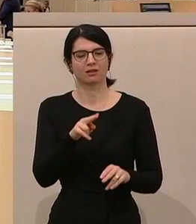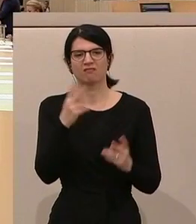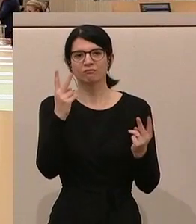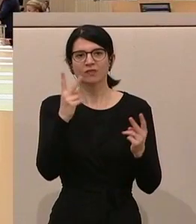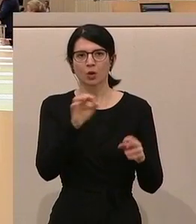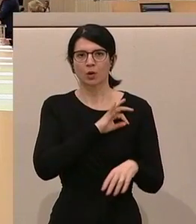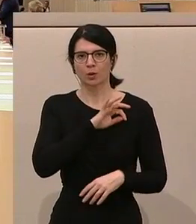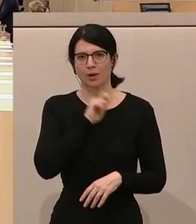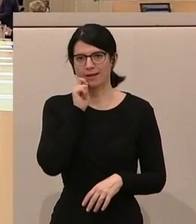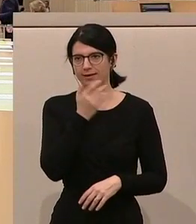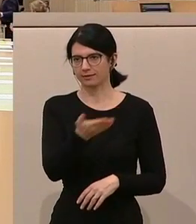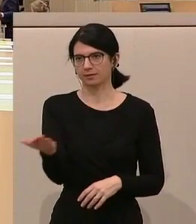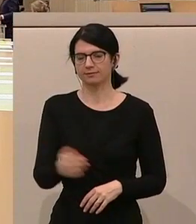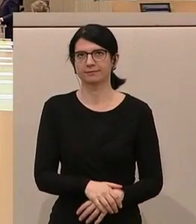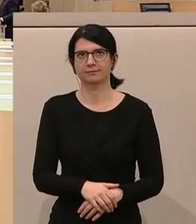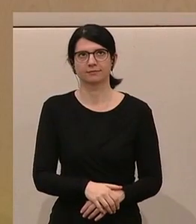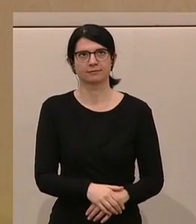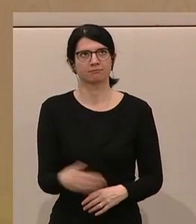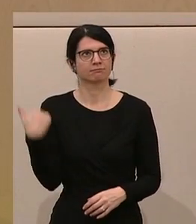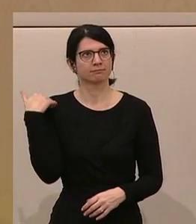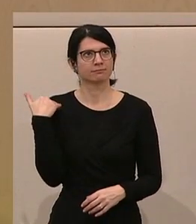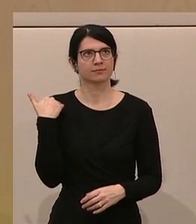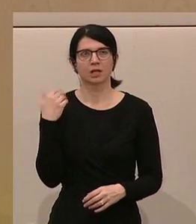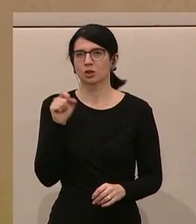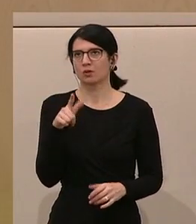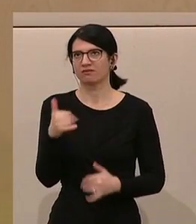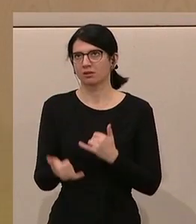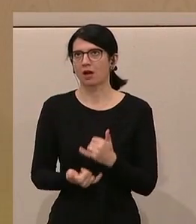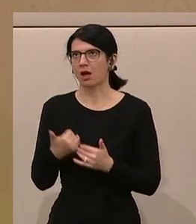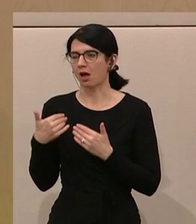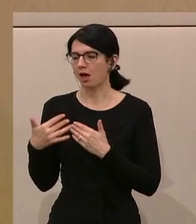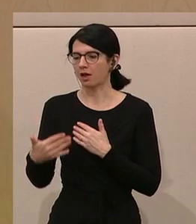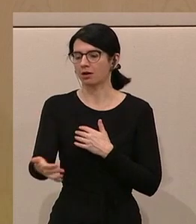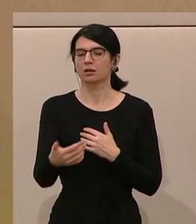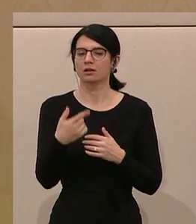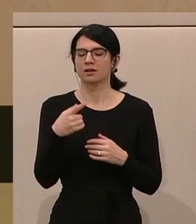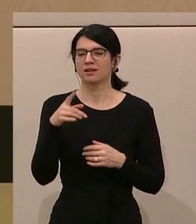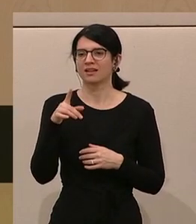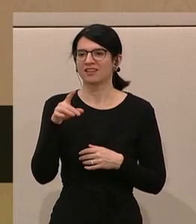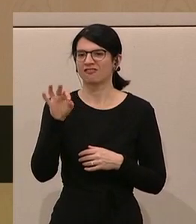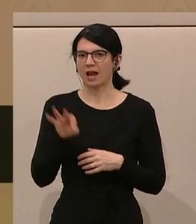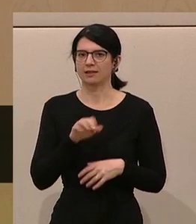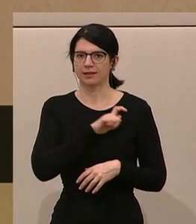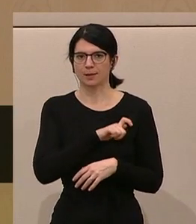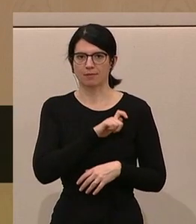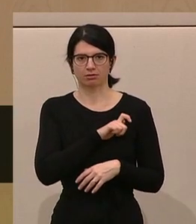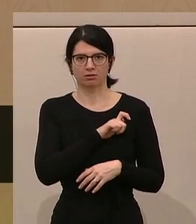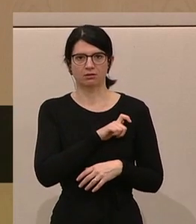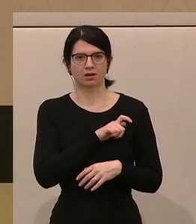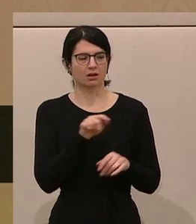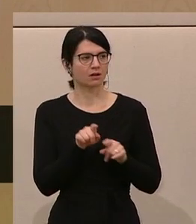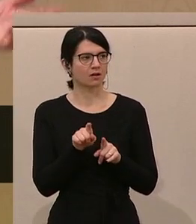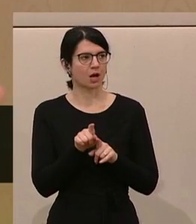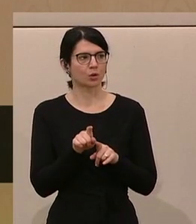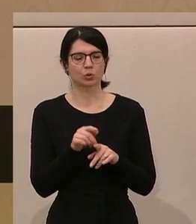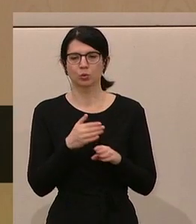Am Wort von der FPÖ Werner Neubauer. Nun mehr mehr als zwölf Jahren hat die Freiheitliche Partei auch